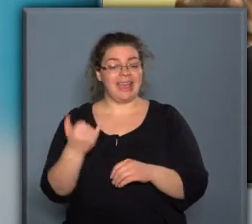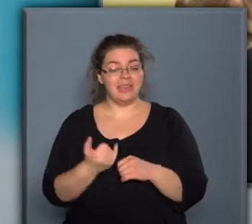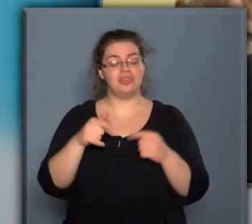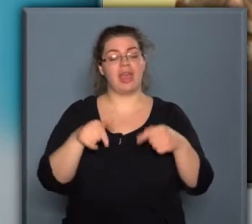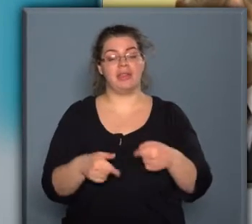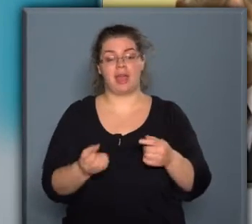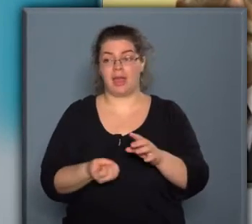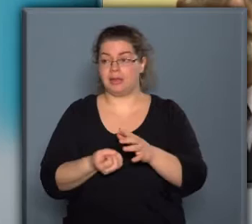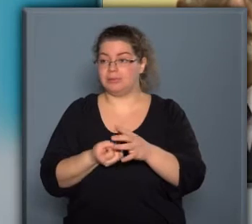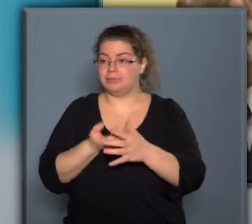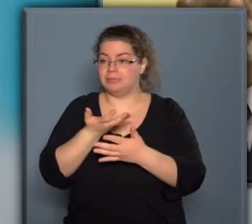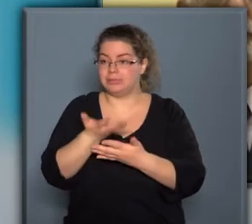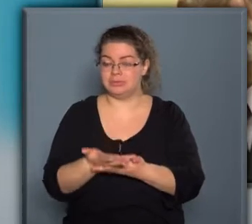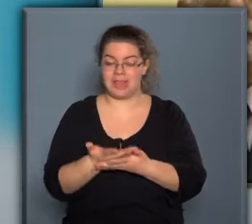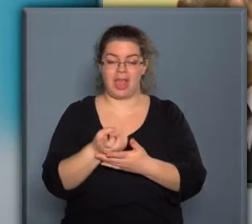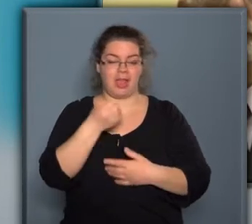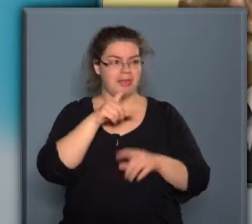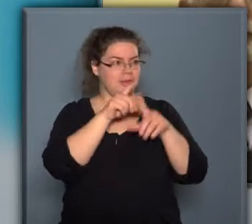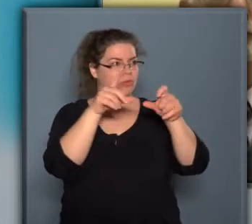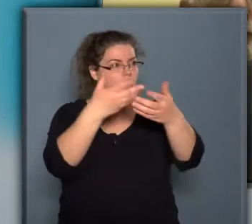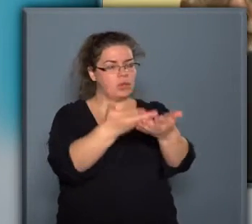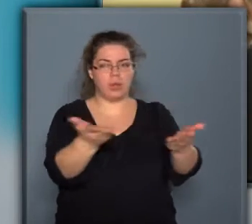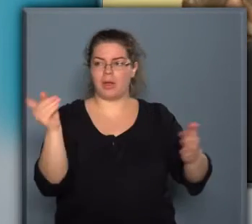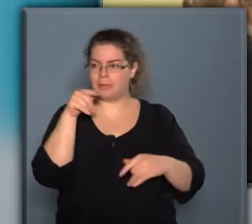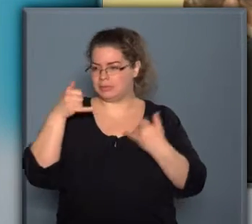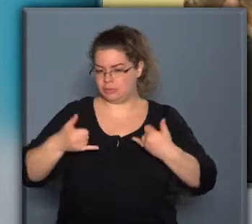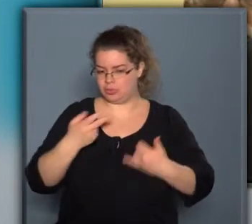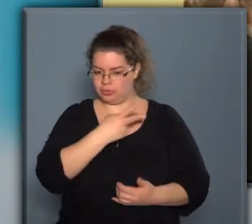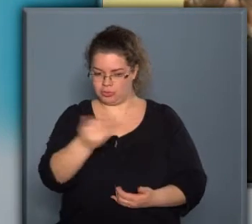és ezek jönnek ki fotóként, amiket itt látunk.